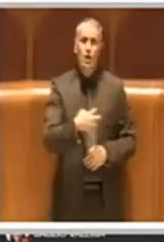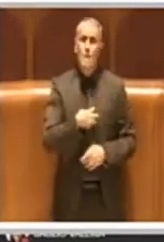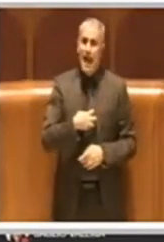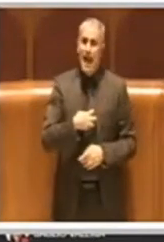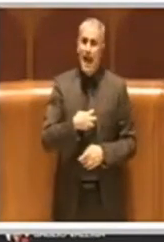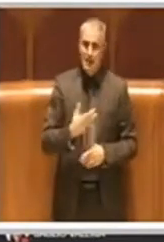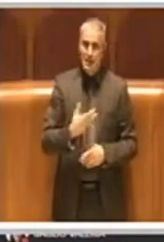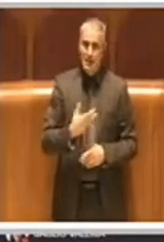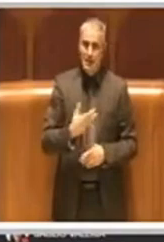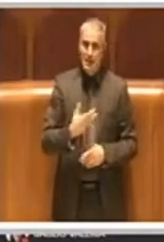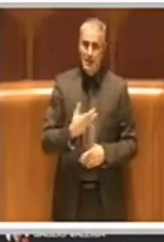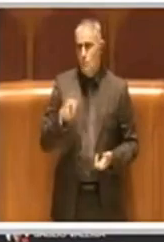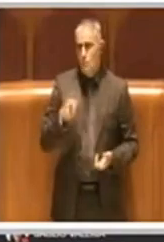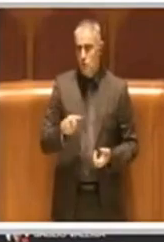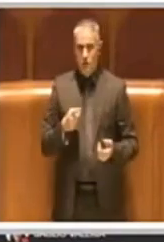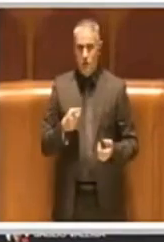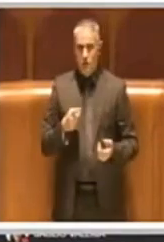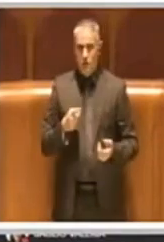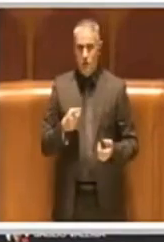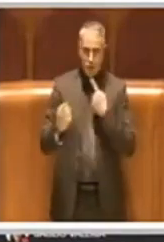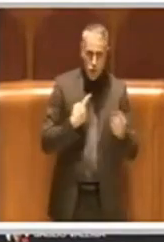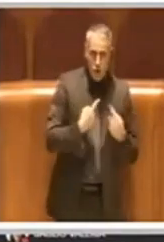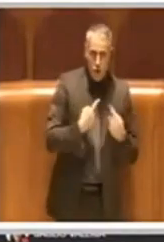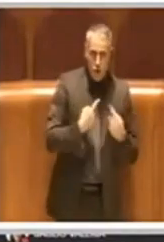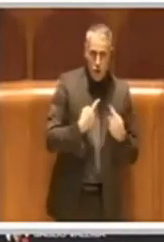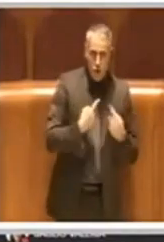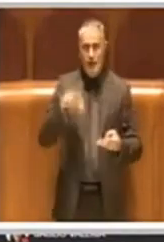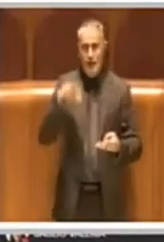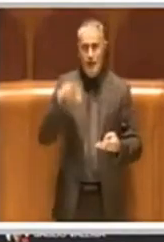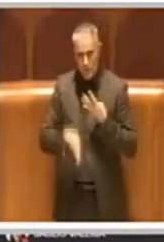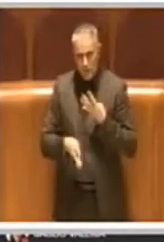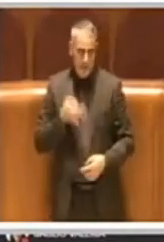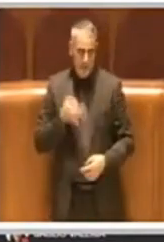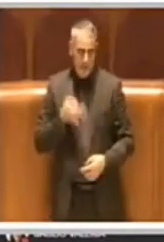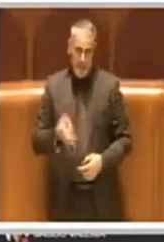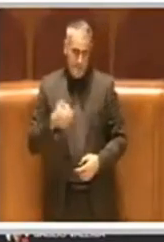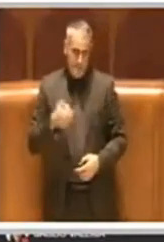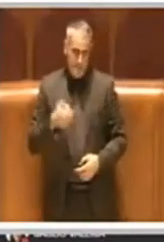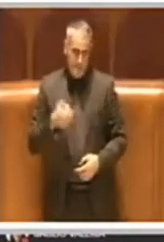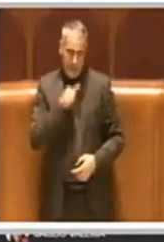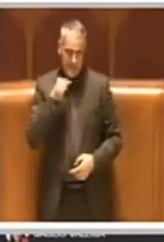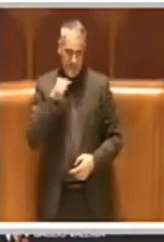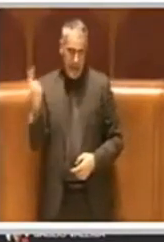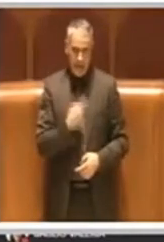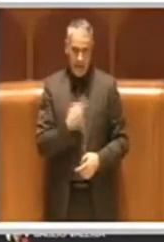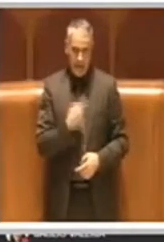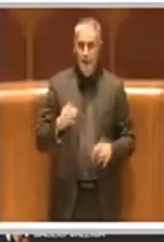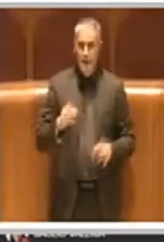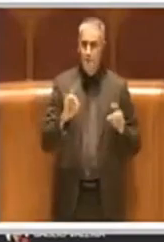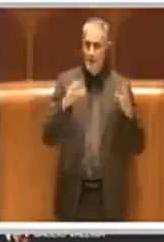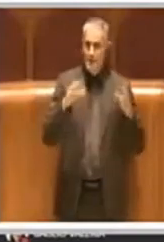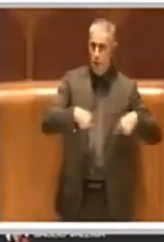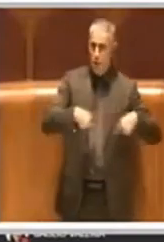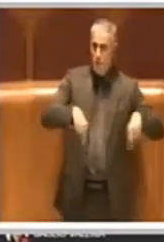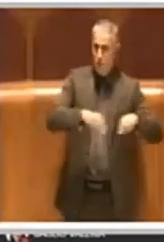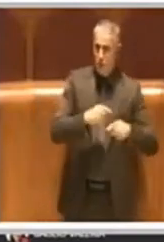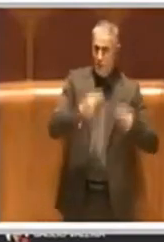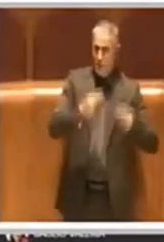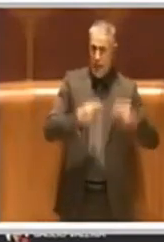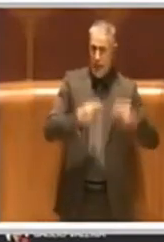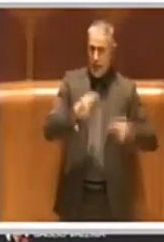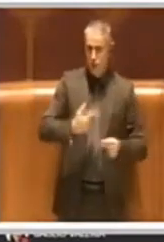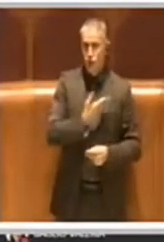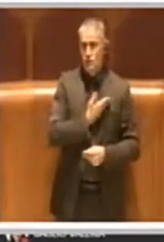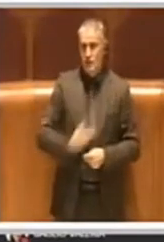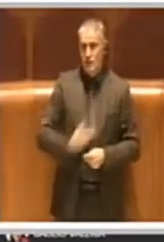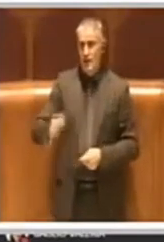perché comunque la discussione e l'approfondimento è sempre utile, l'ho detto anche stamattina in Commissione Bilancio al Consigliere